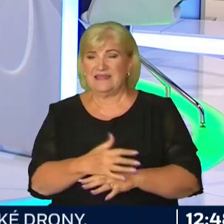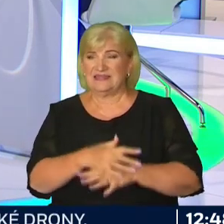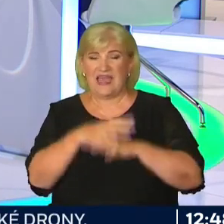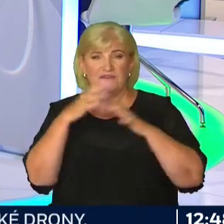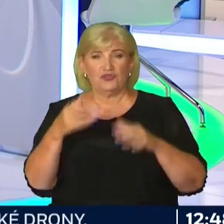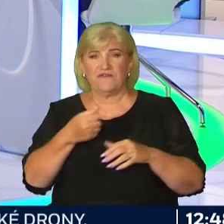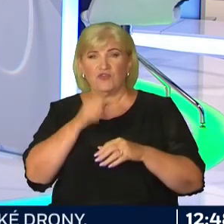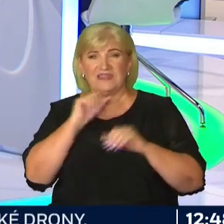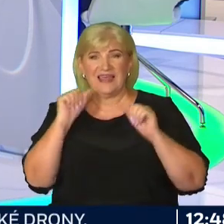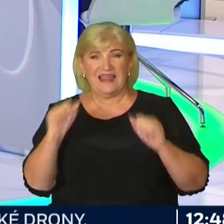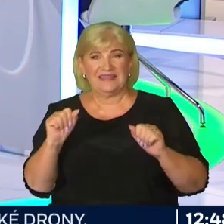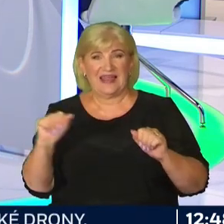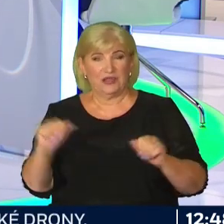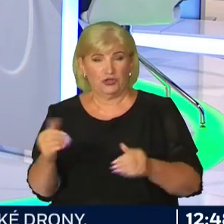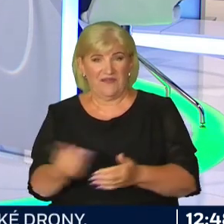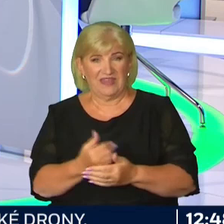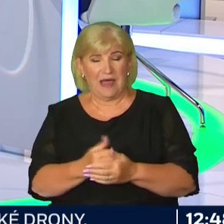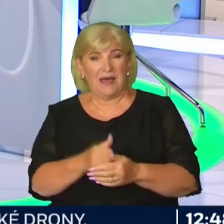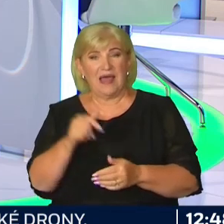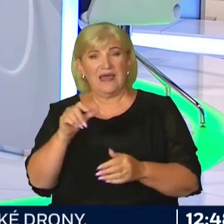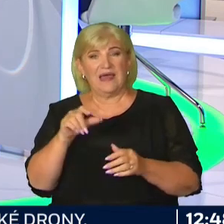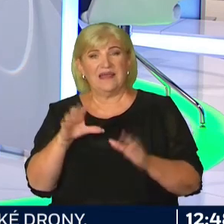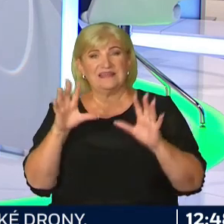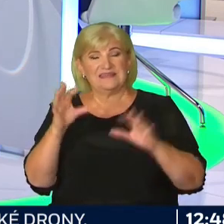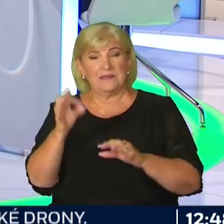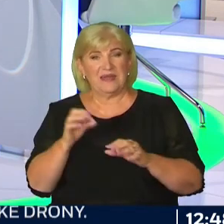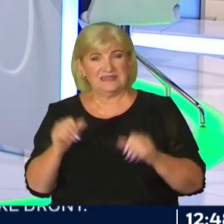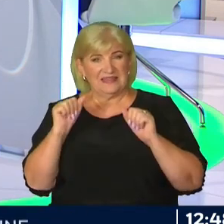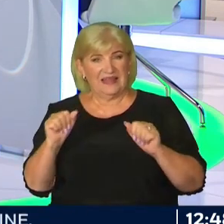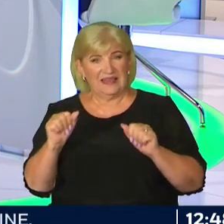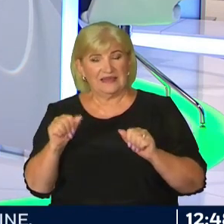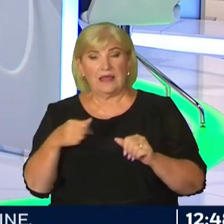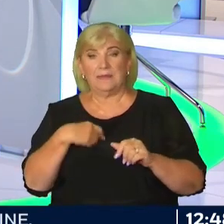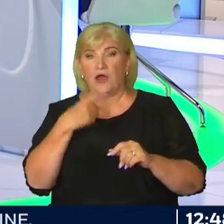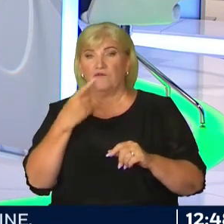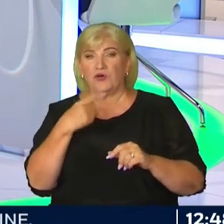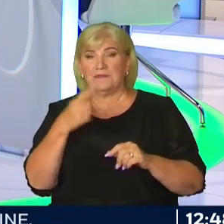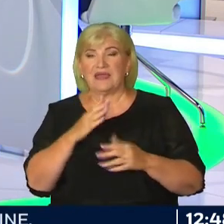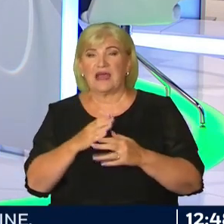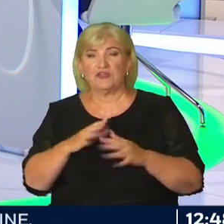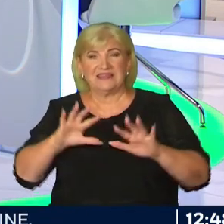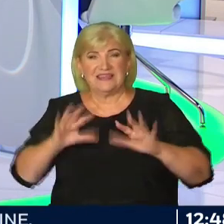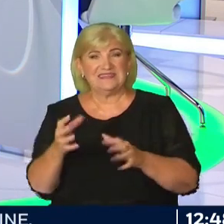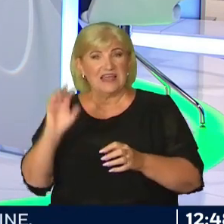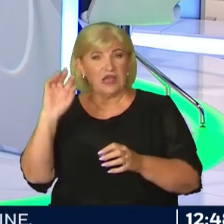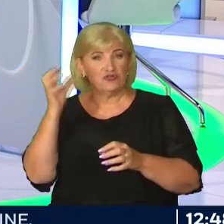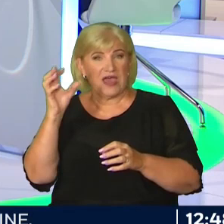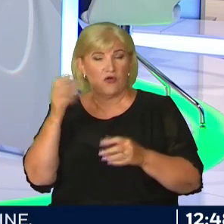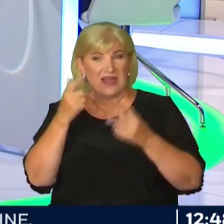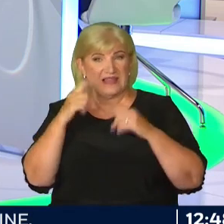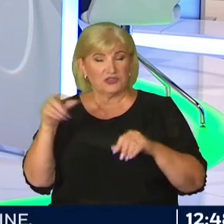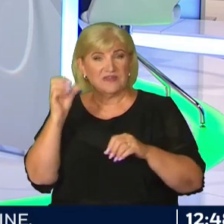vodnej elektrárnie, ktorá vyrába 10% elektrické energie. My tvrdíme, že každá desiatá žiarovka na Slovensku svieti